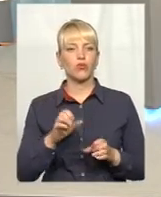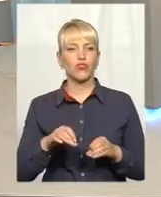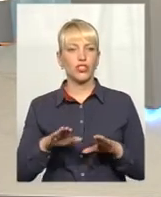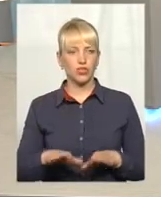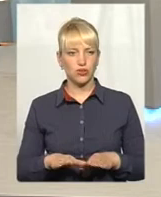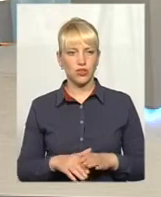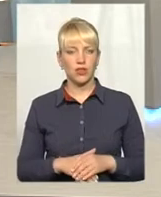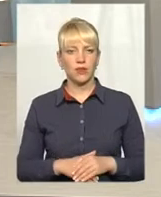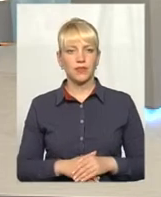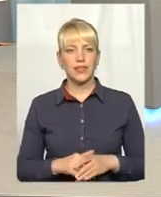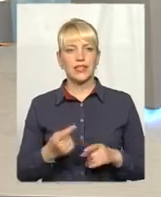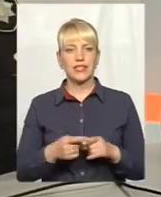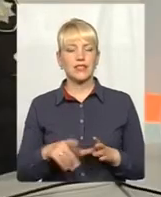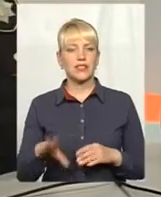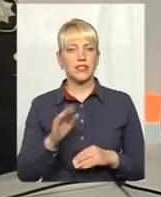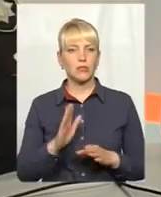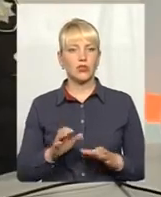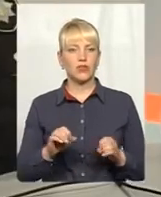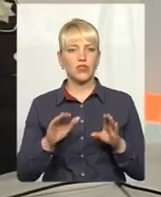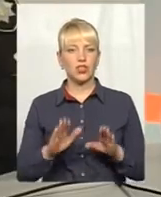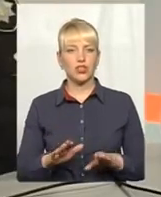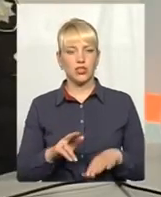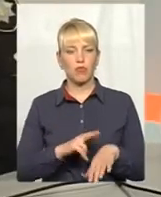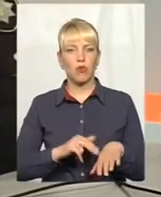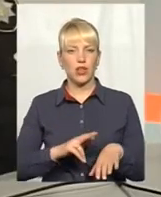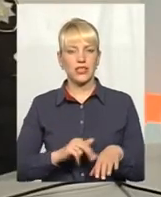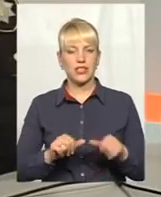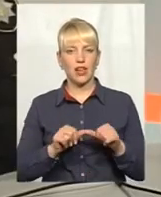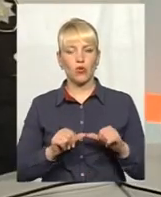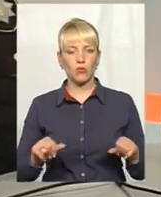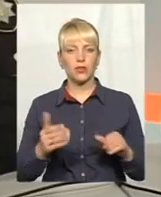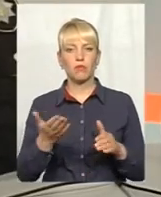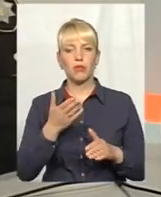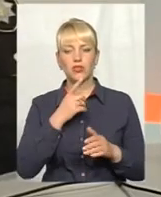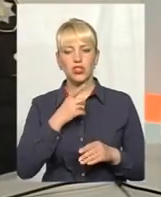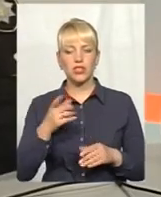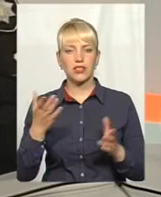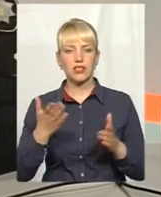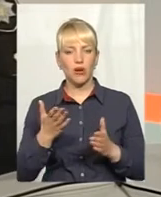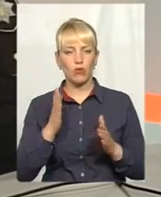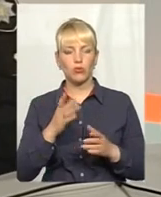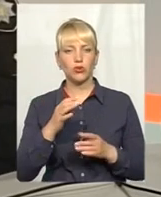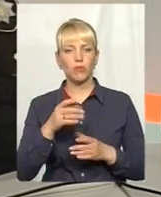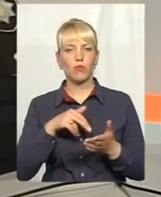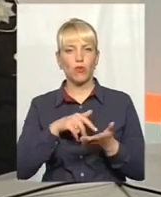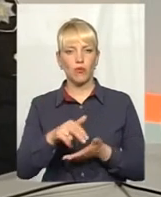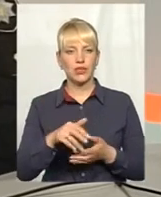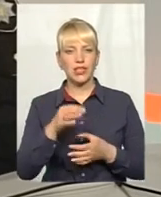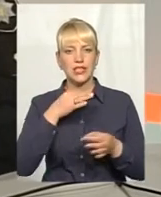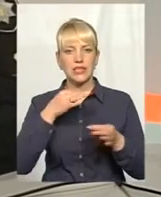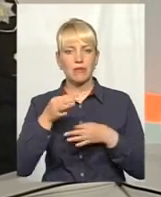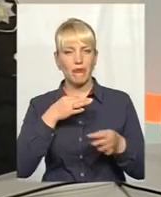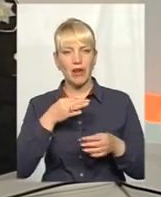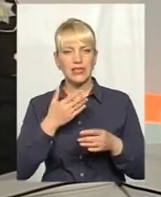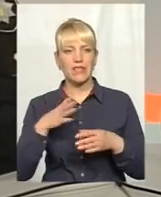співбесіда? Це все буде вирішувати поліцейська комісія, під час якої кандидат буде приходити співбесіду. Все буде залежати